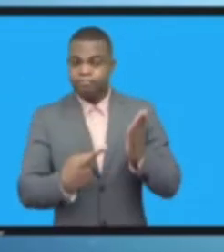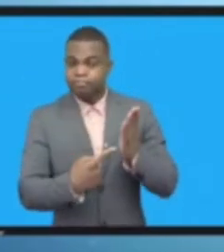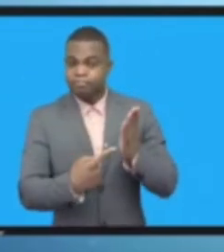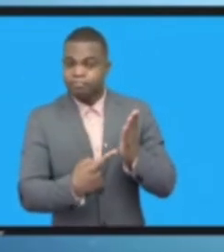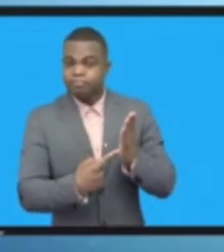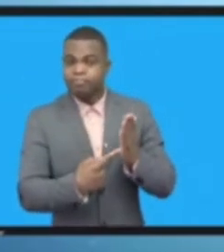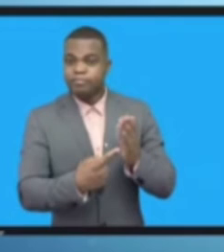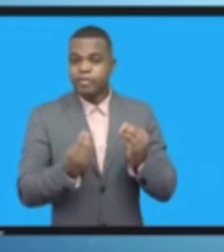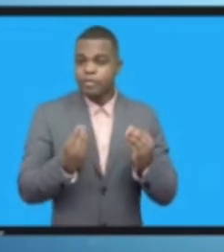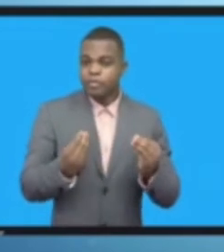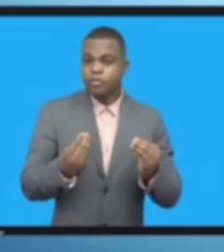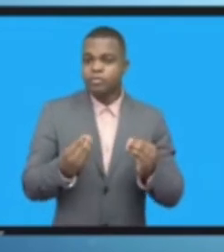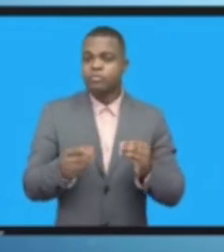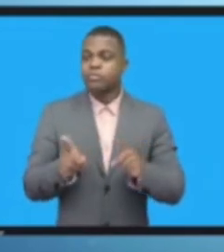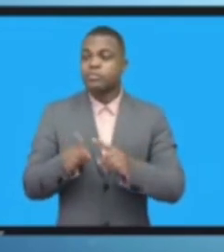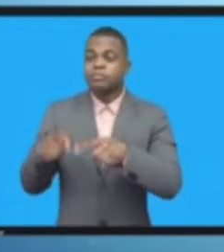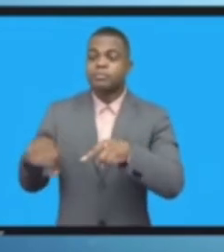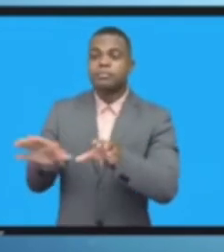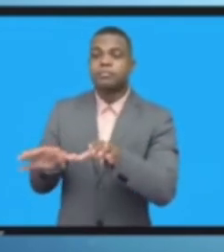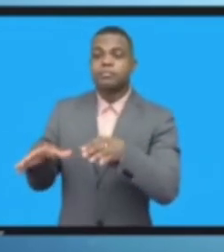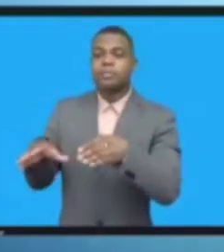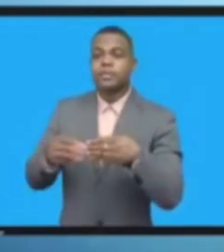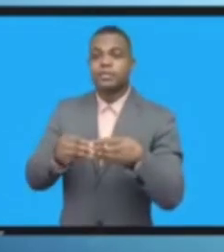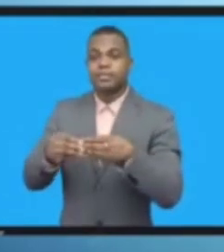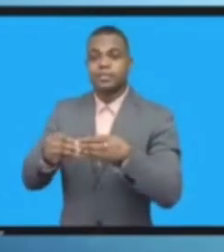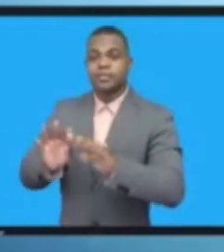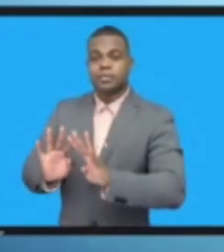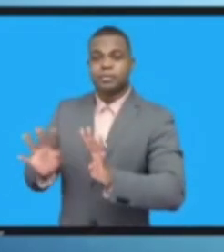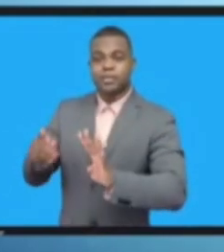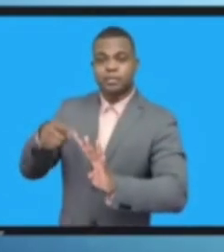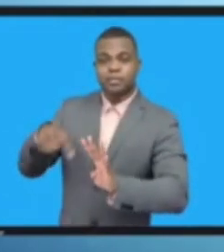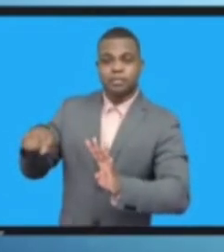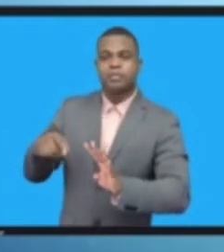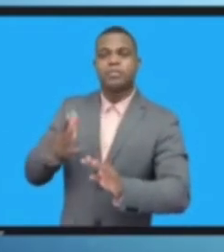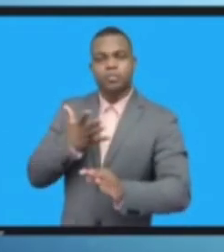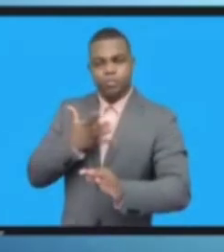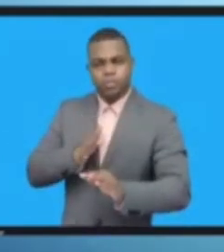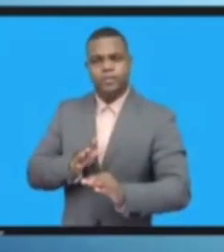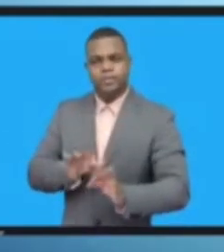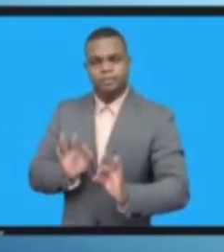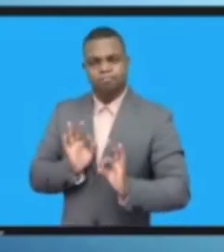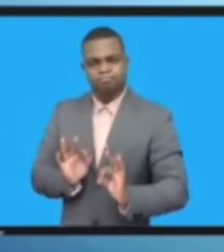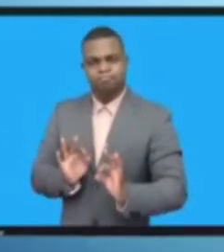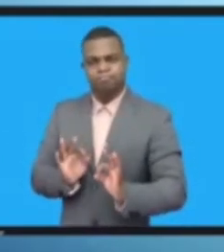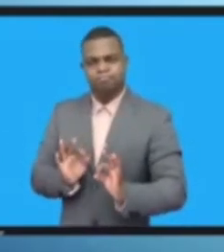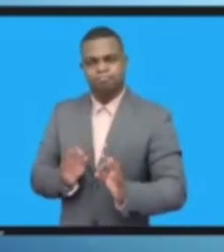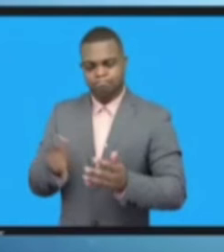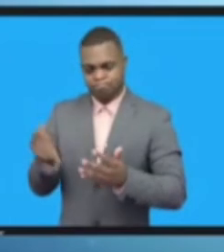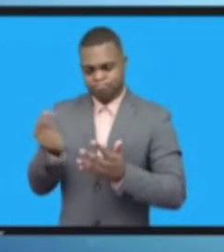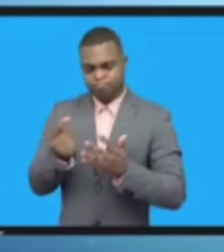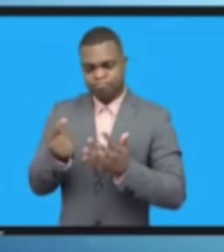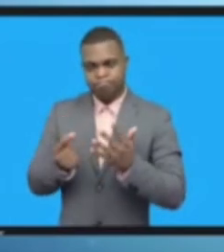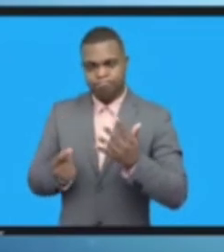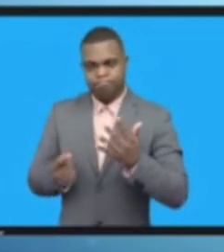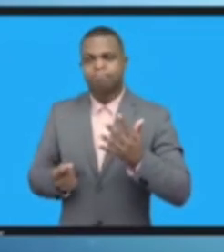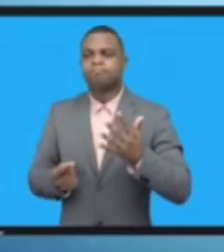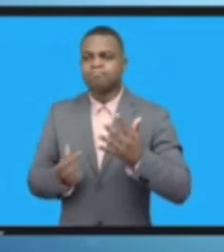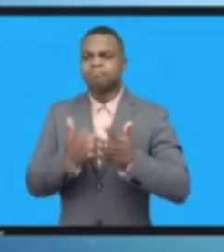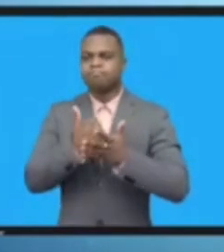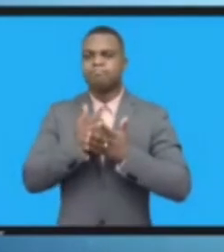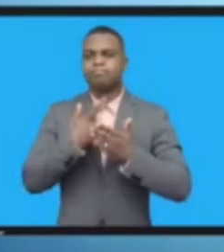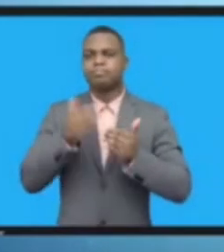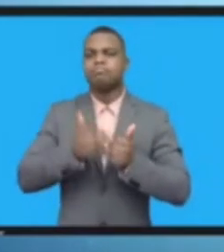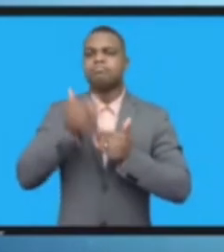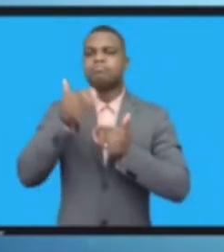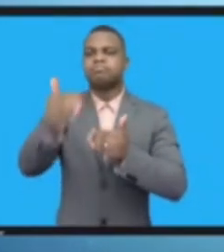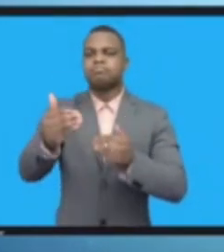بالمثاق الرقمي العالمي ونحن ملتزمون لتقديم أمثلة ملموسة قد أدي